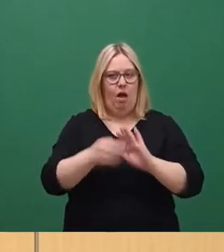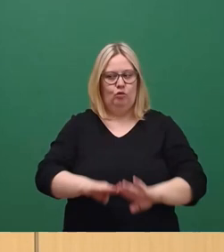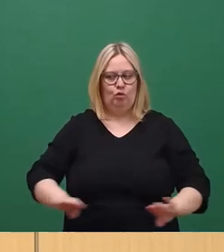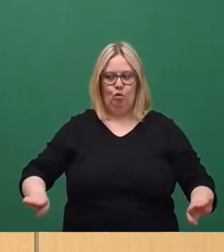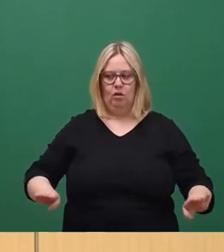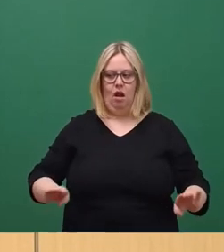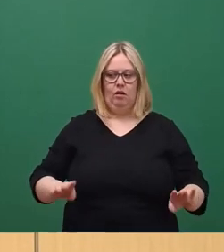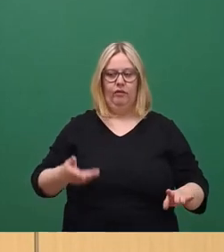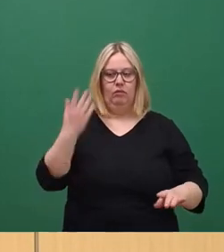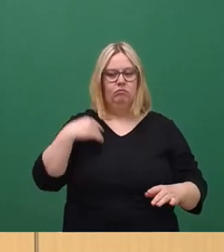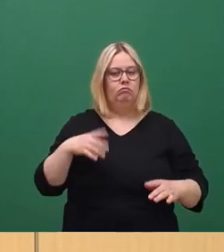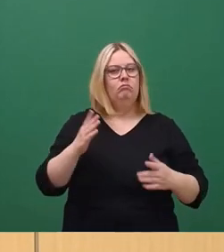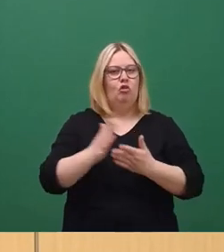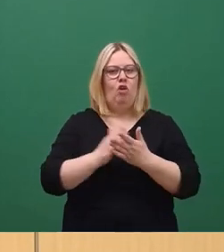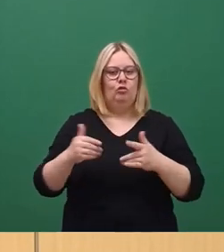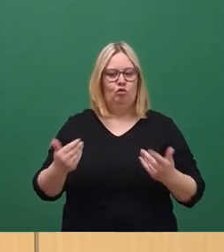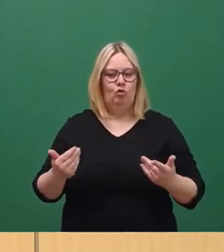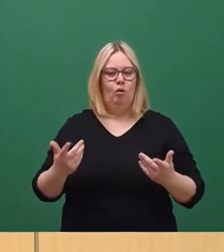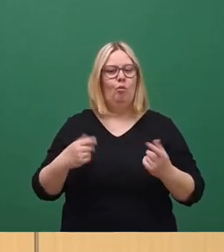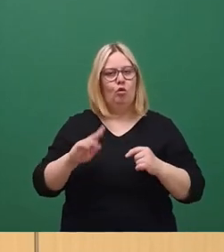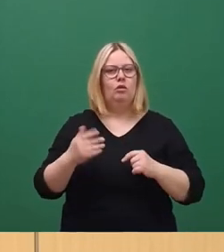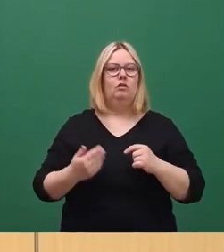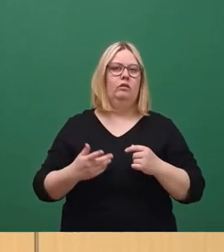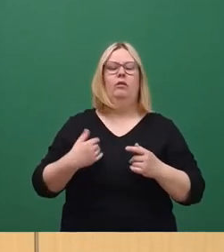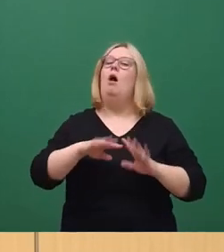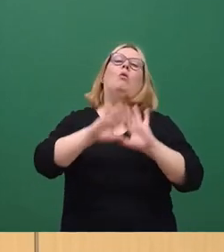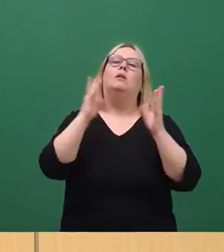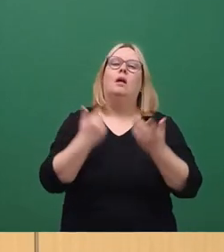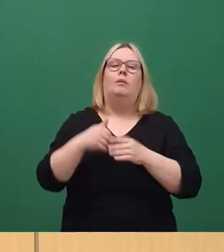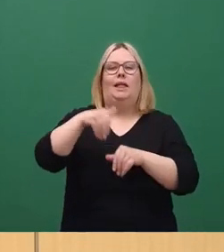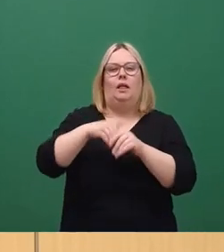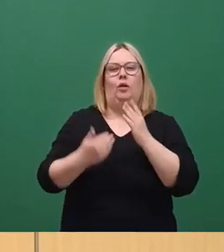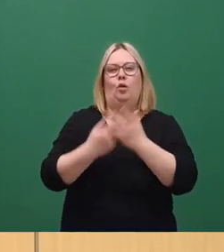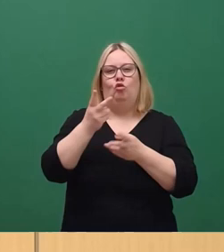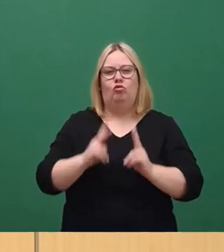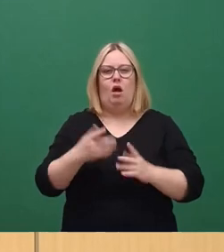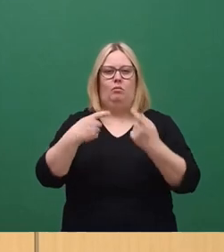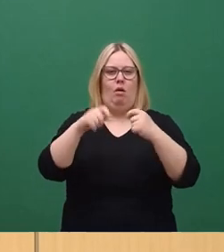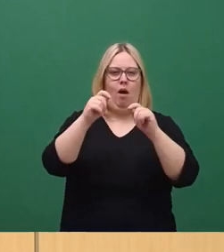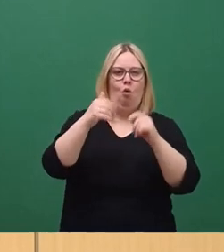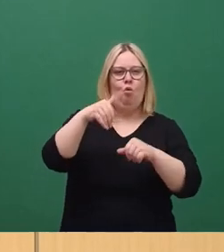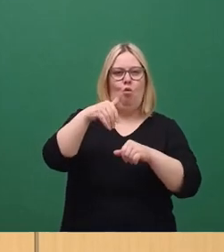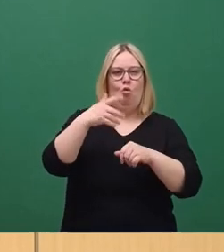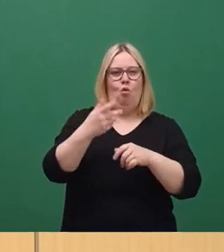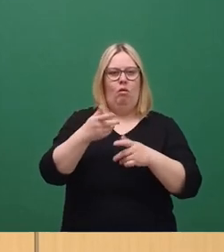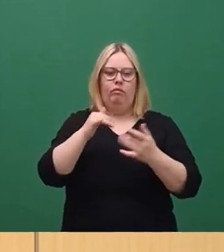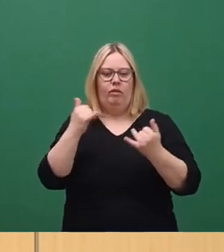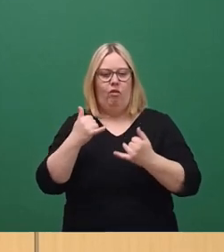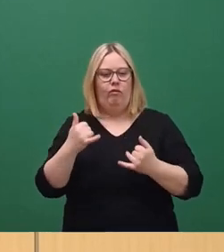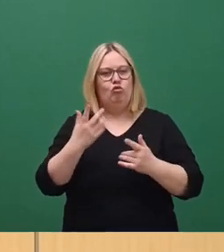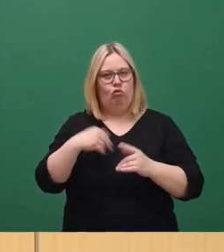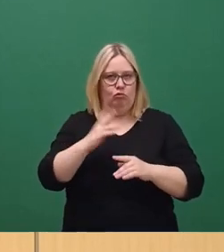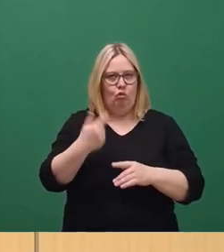wir auch nicht beschlossen haben, herausgenommen, die eben eine Überformung der gesamten inneren Neustadt, was die Bebauung der 70er-Jahre betraf. Die haben wir